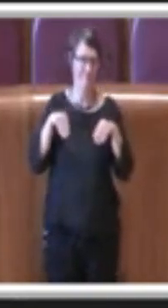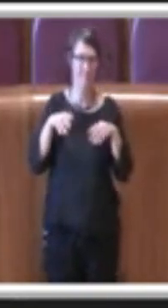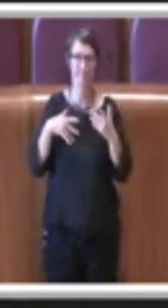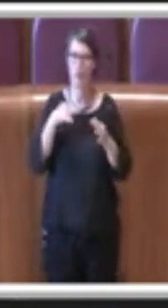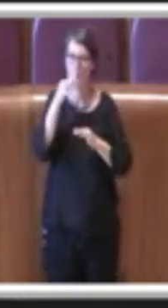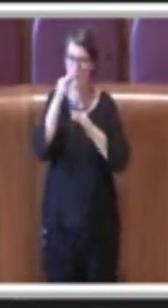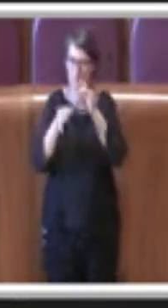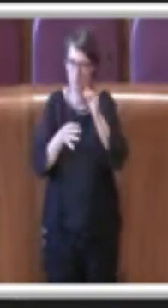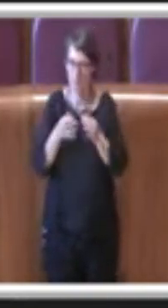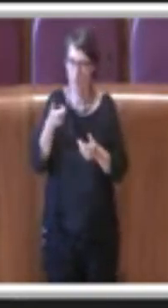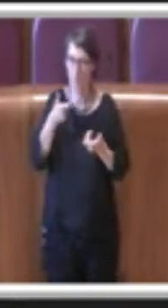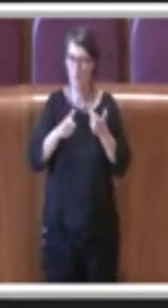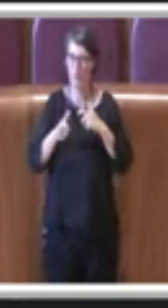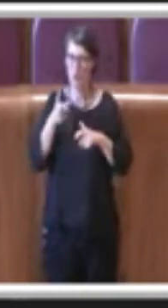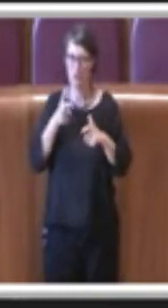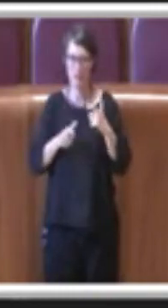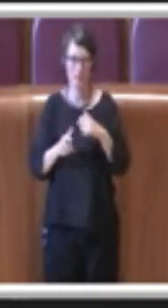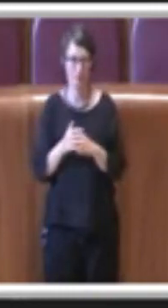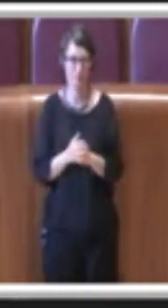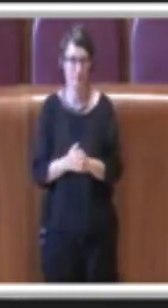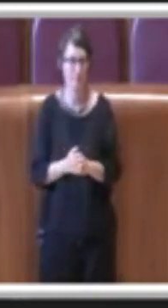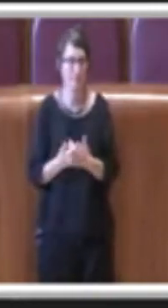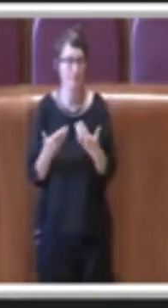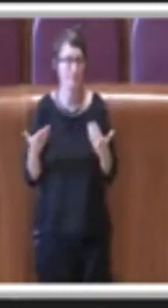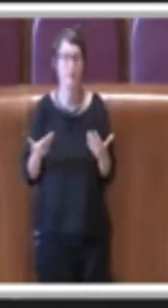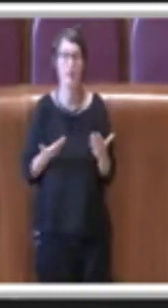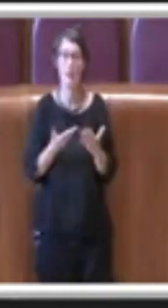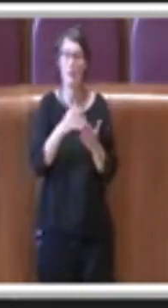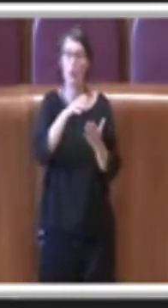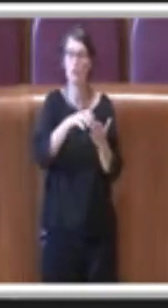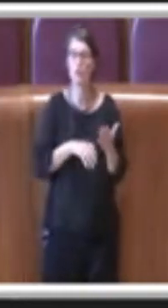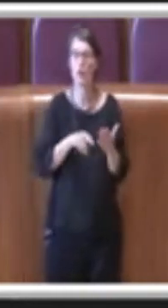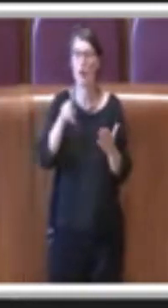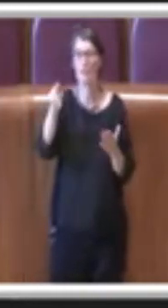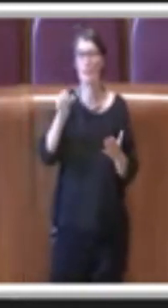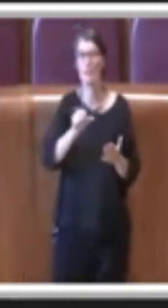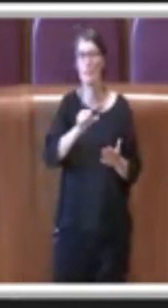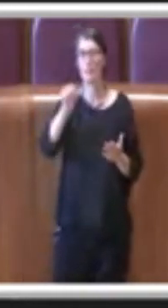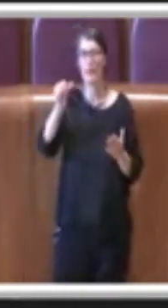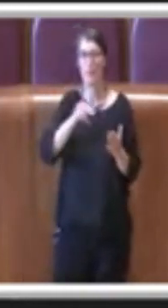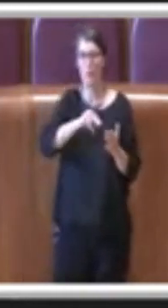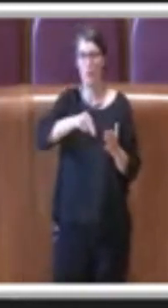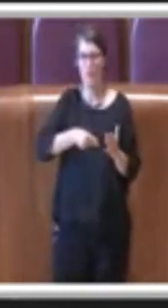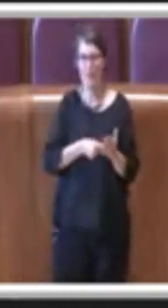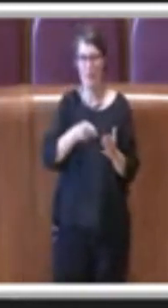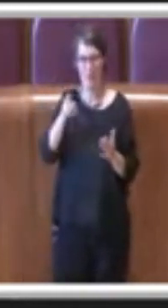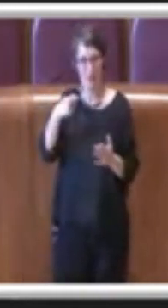motivi. Nella mozione di cui lei è primo firmatario presidente,